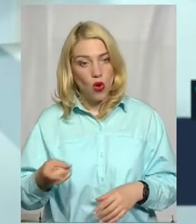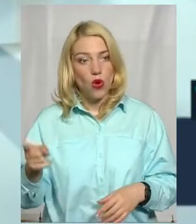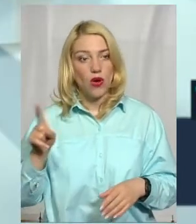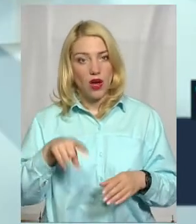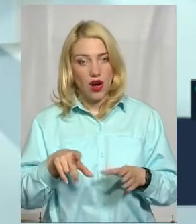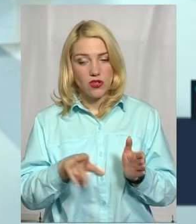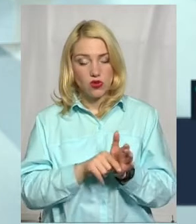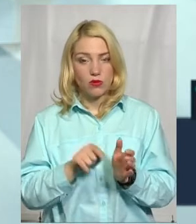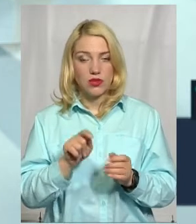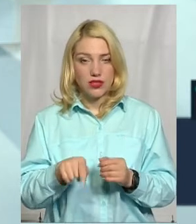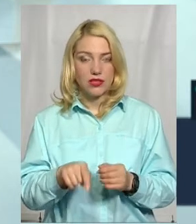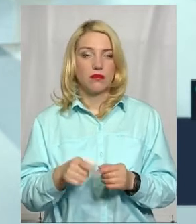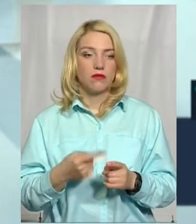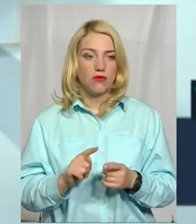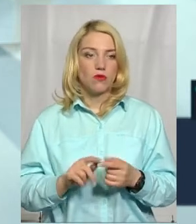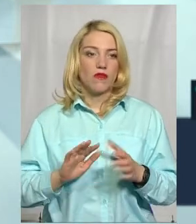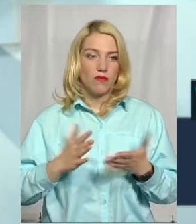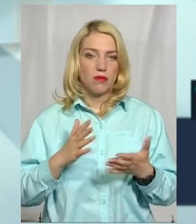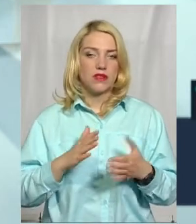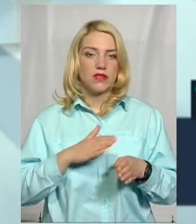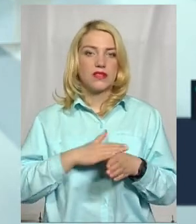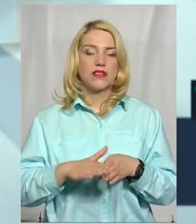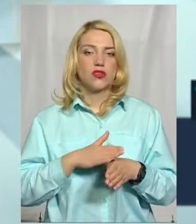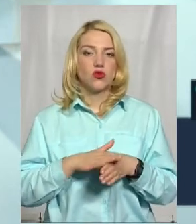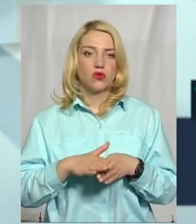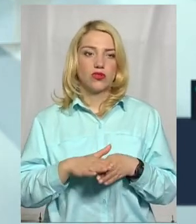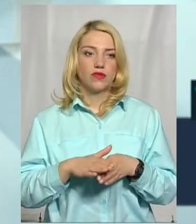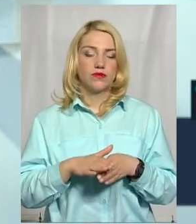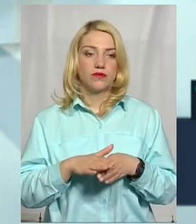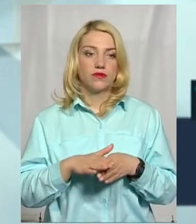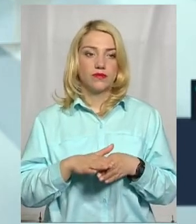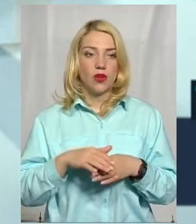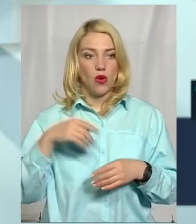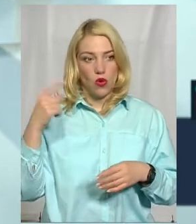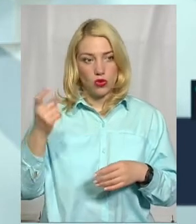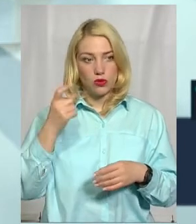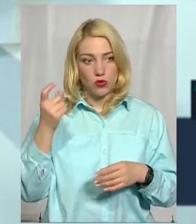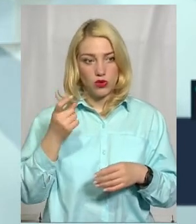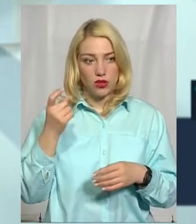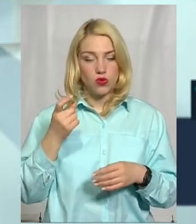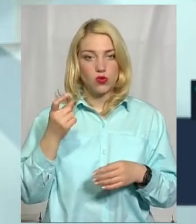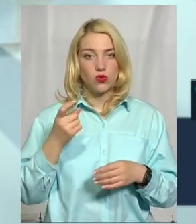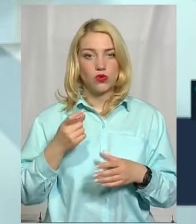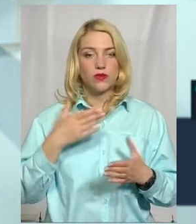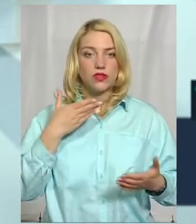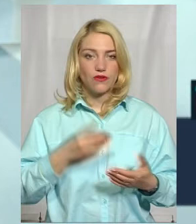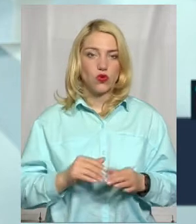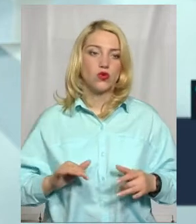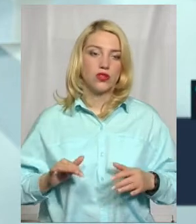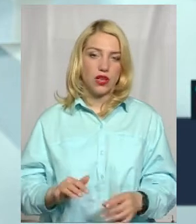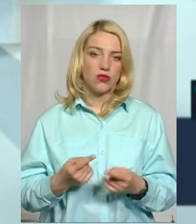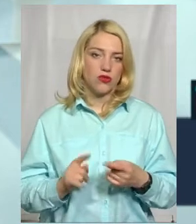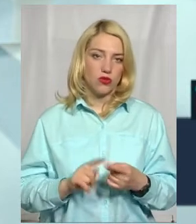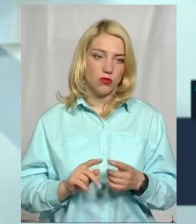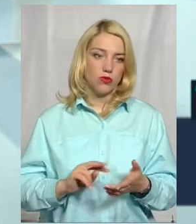так, вони в даному випадку здійснюють так звану господарську свою діяльність.